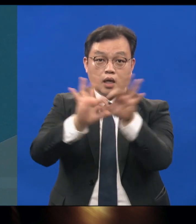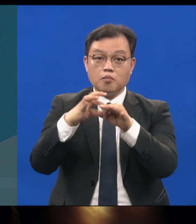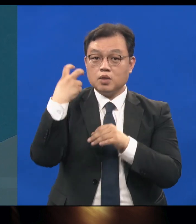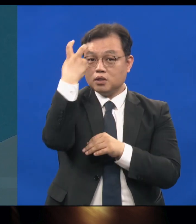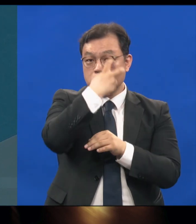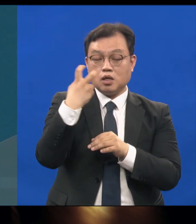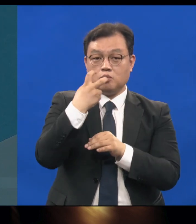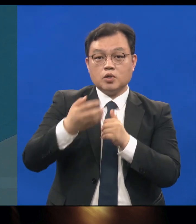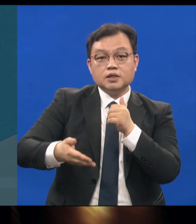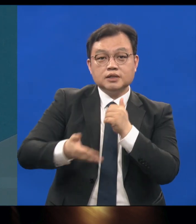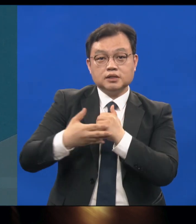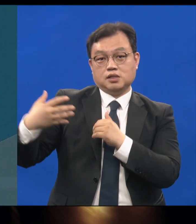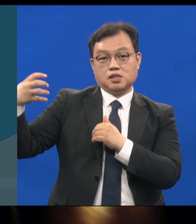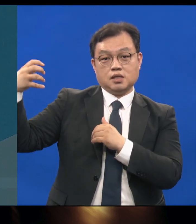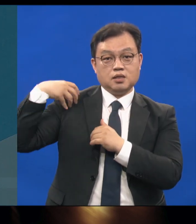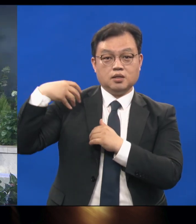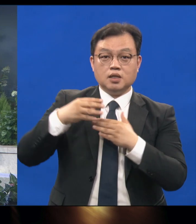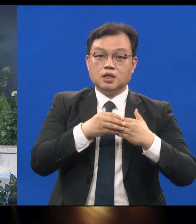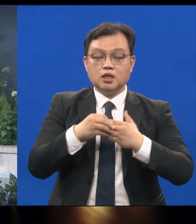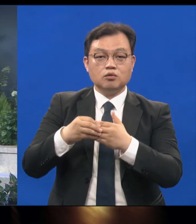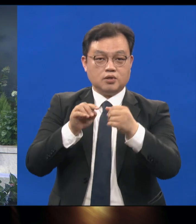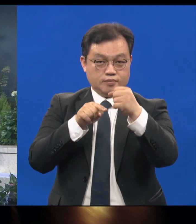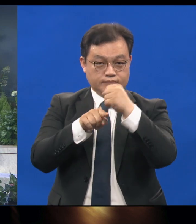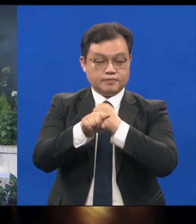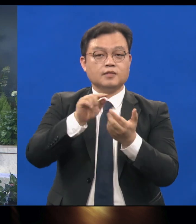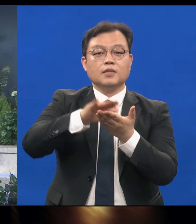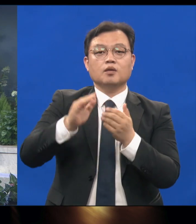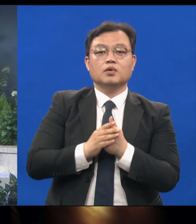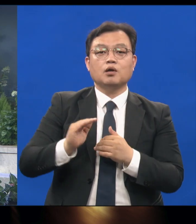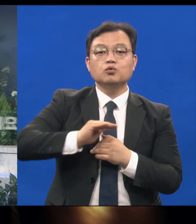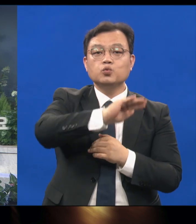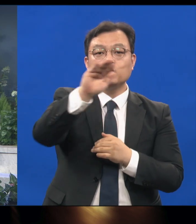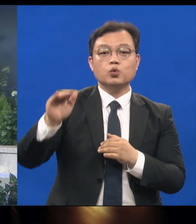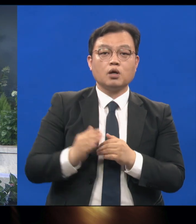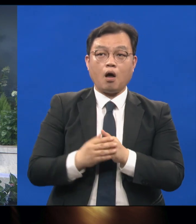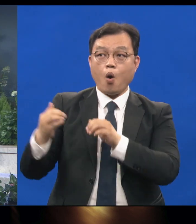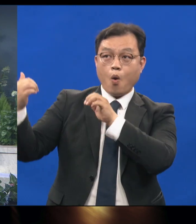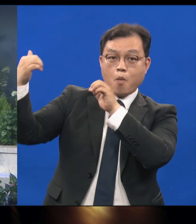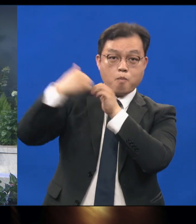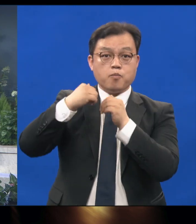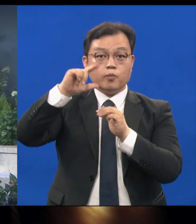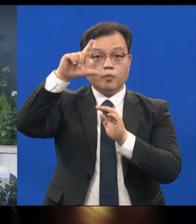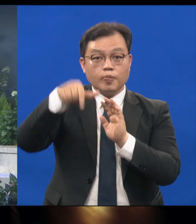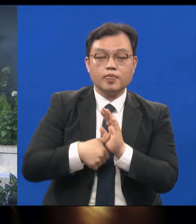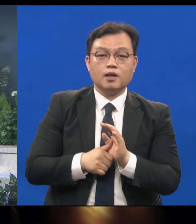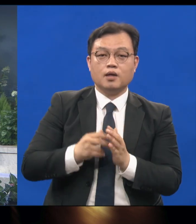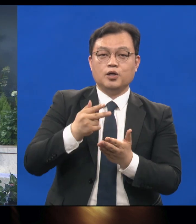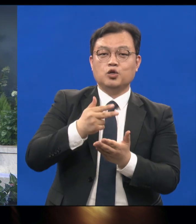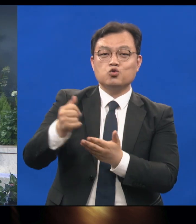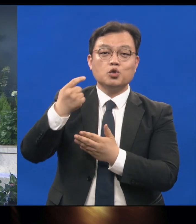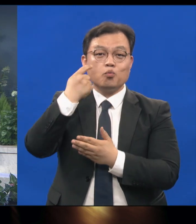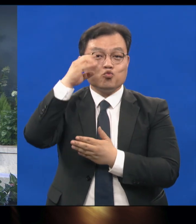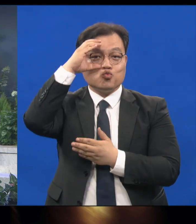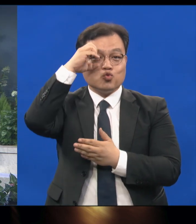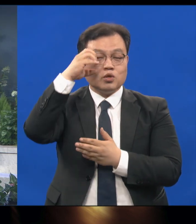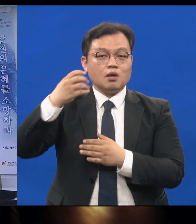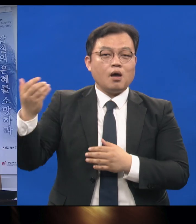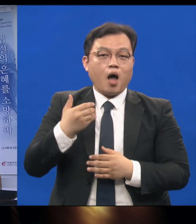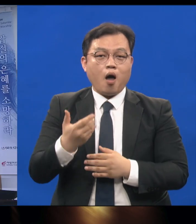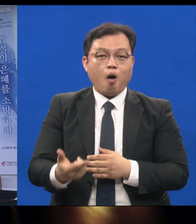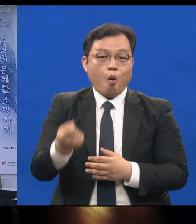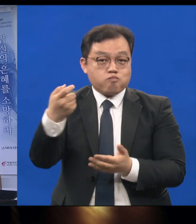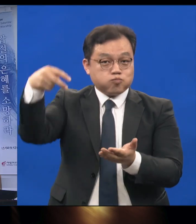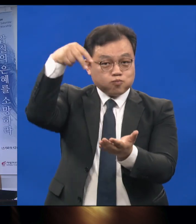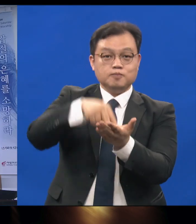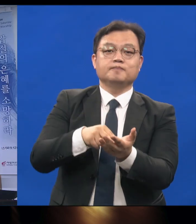책임을 지시고 인도하신다는 뜻인 것이 우리가 공격당할 때 주님의 눈동자가 아파서 벌떡 일어나시는 것이에요